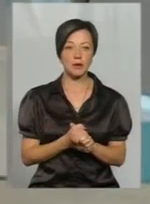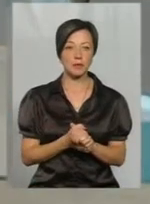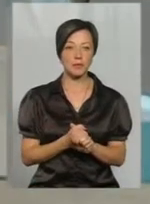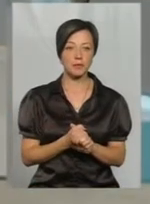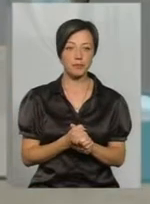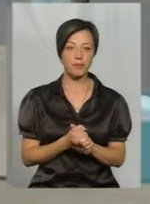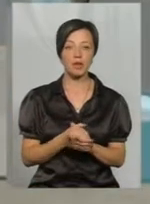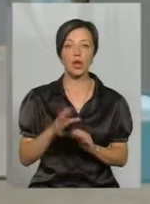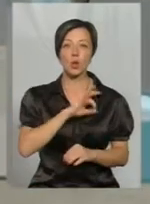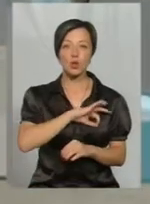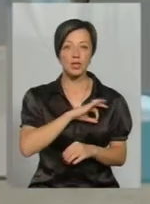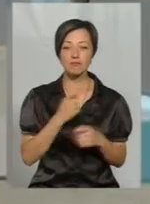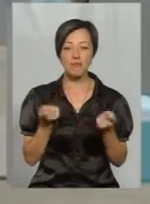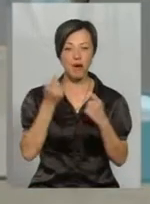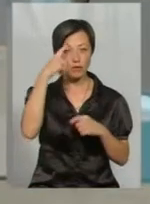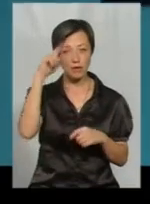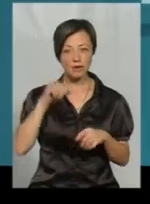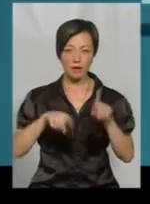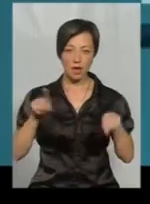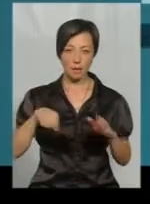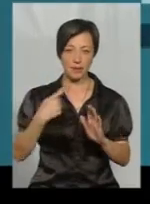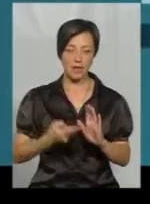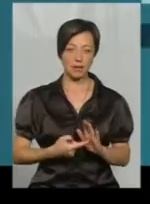юридично мало підковані в деяких питаннях.